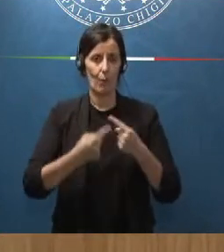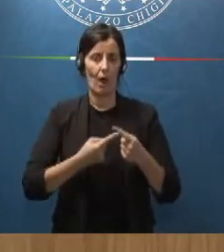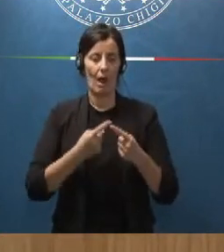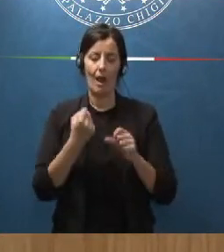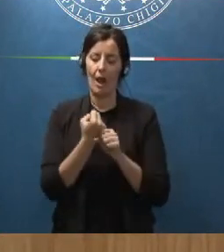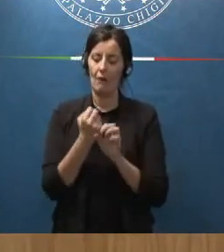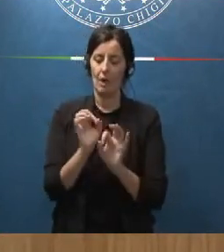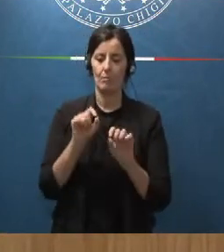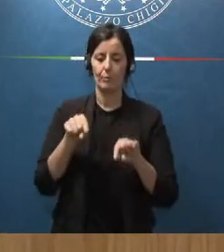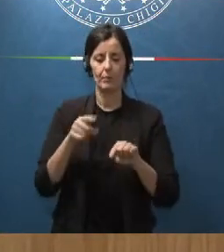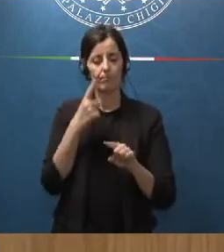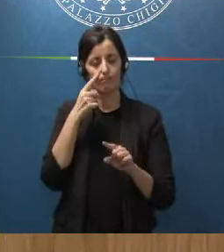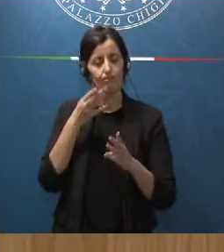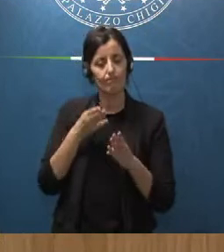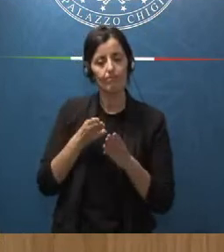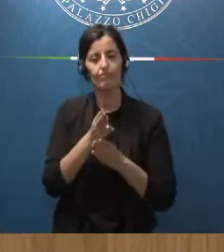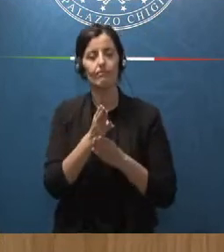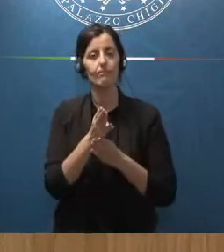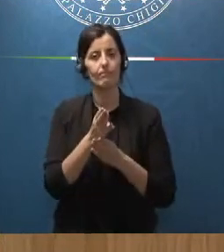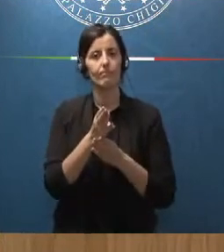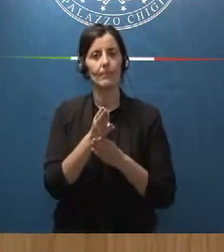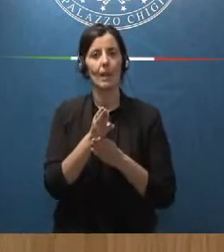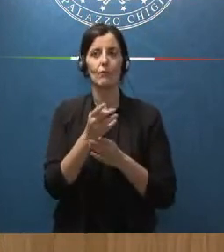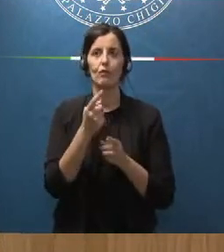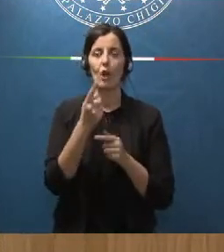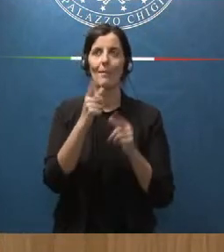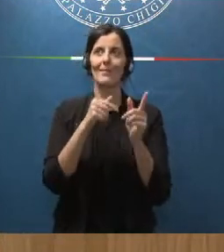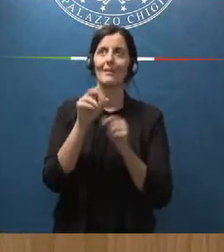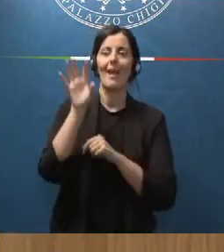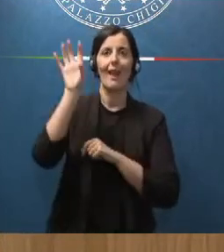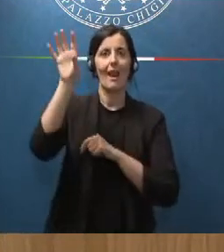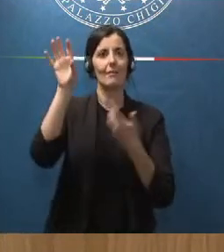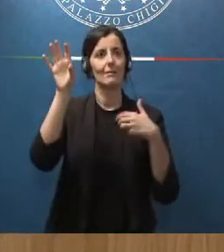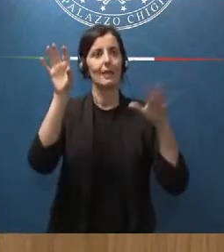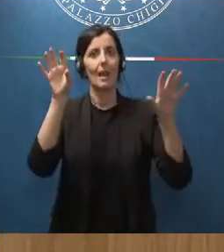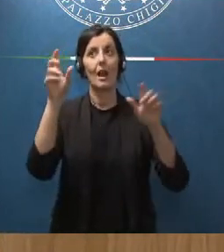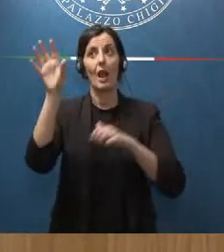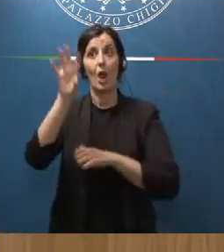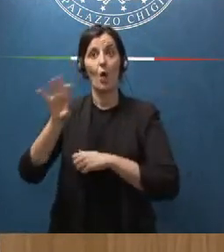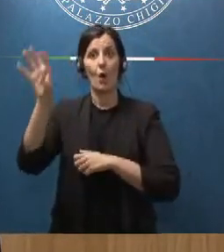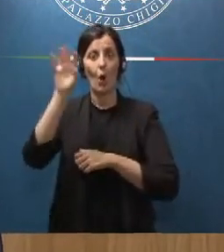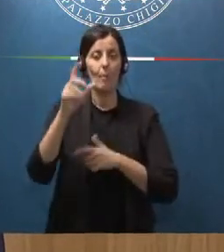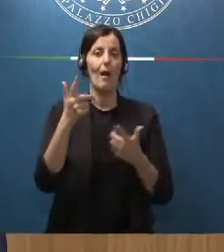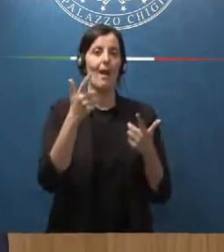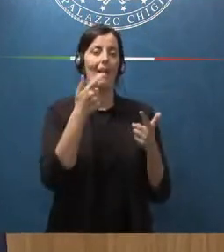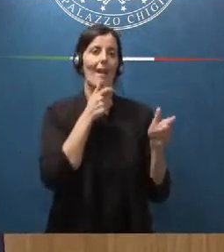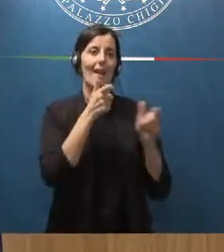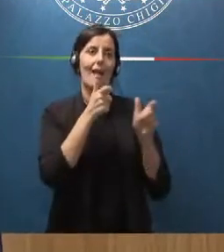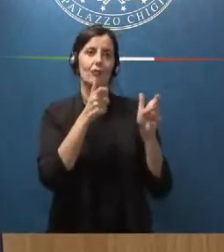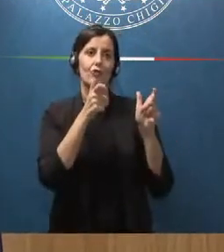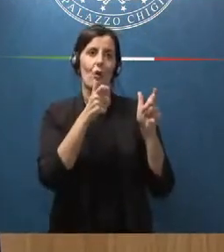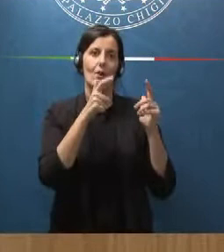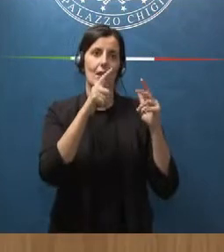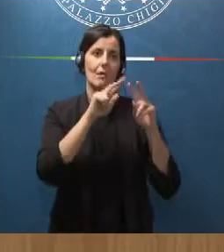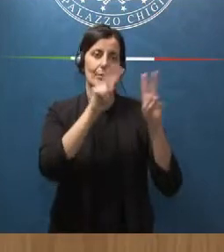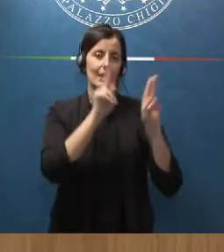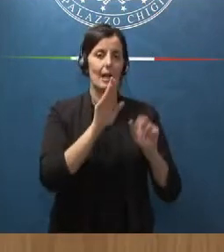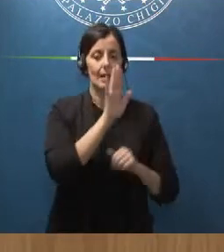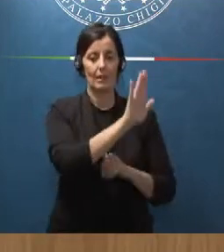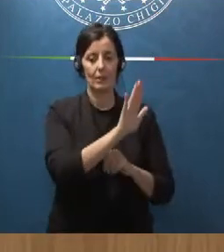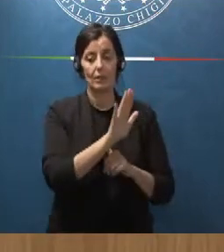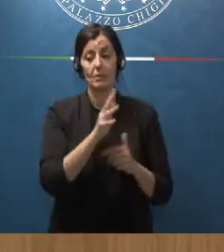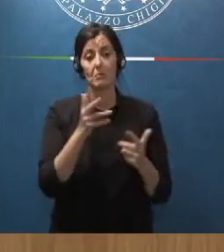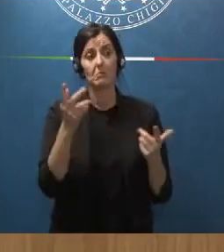di avere due stelle polari l'Europa e le relazioni transatlantiche per quanto riguarda il resto